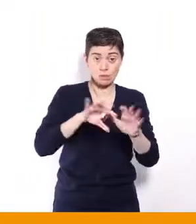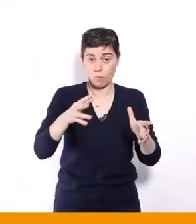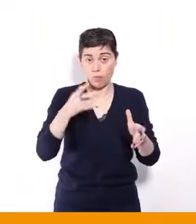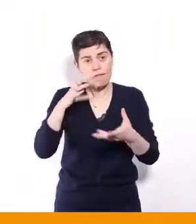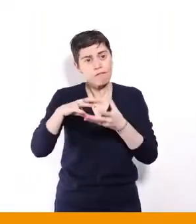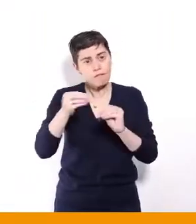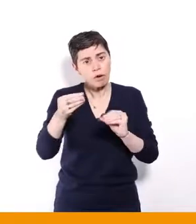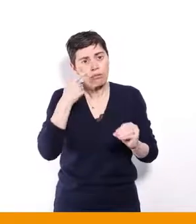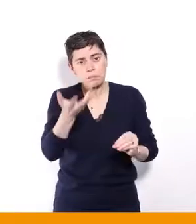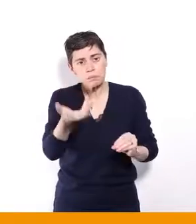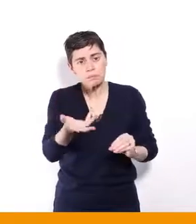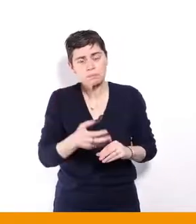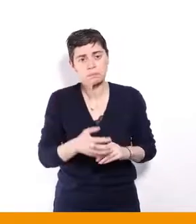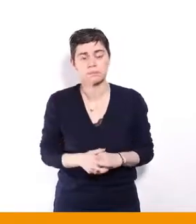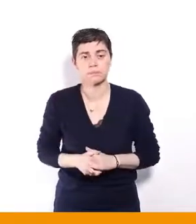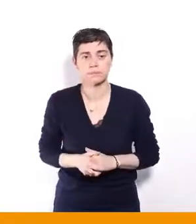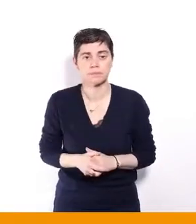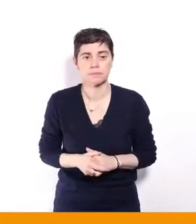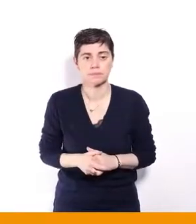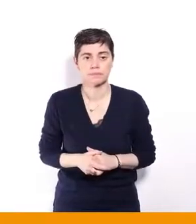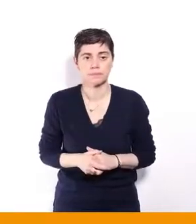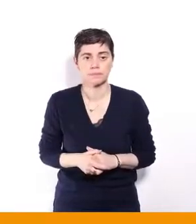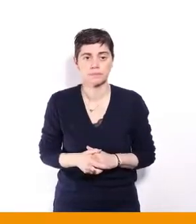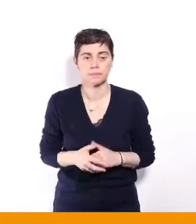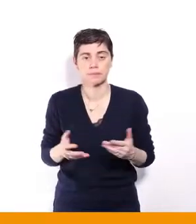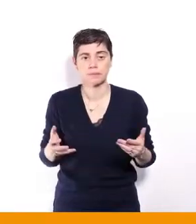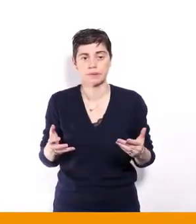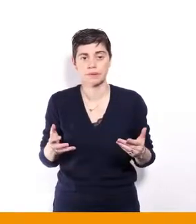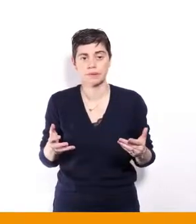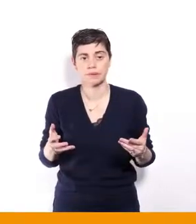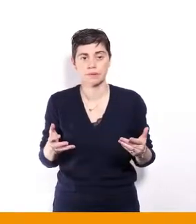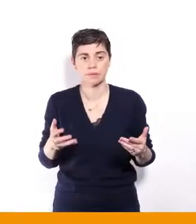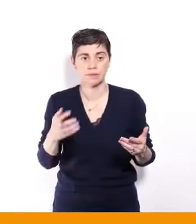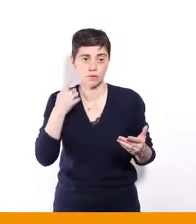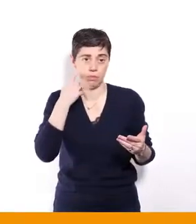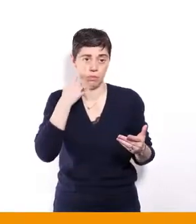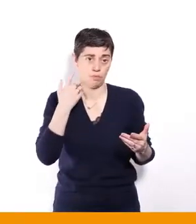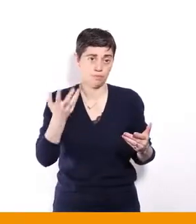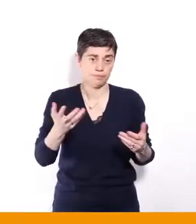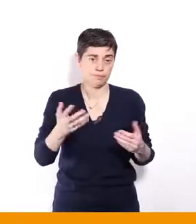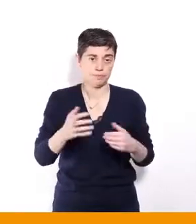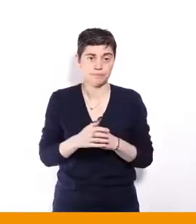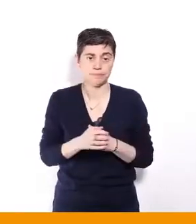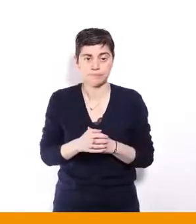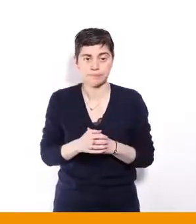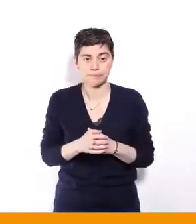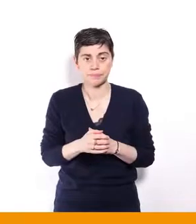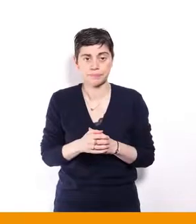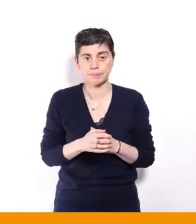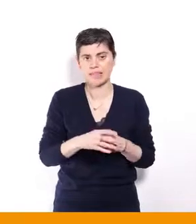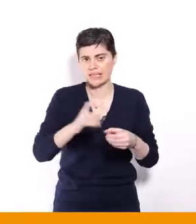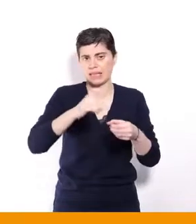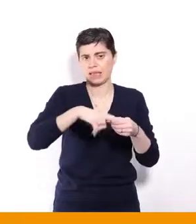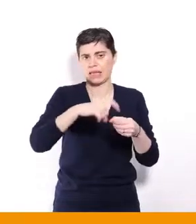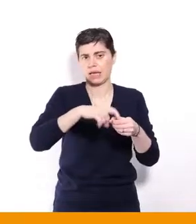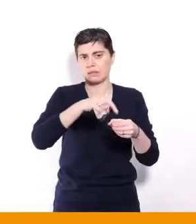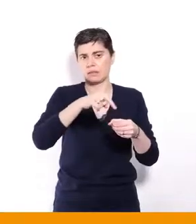pense que la faiblesse des organisations syndicales,